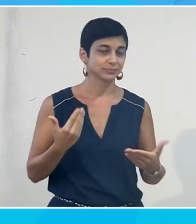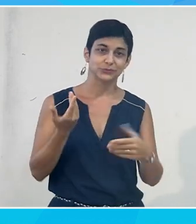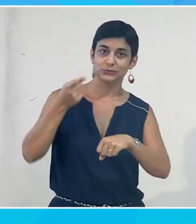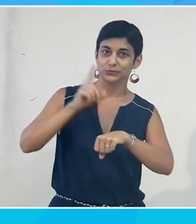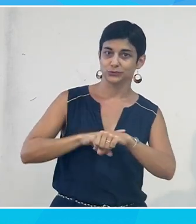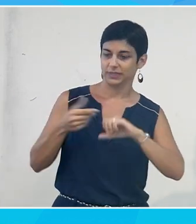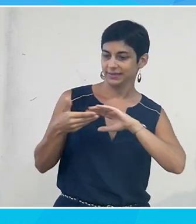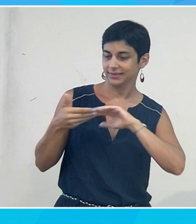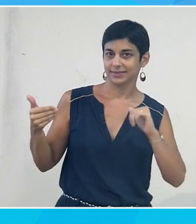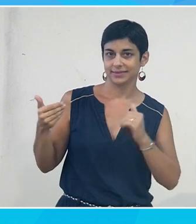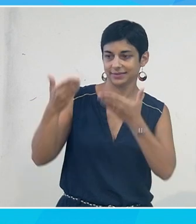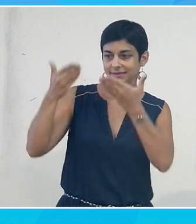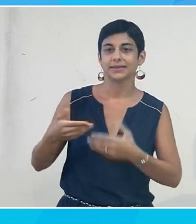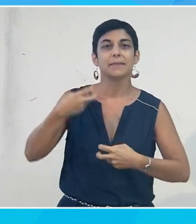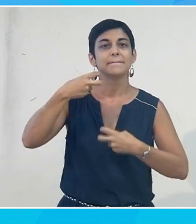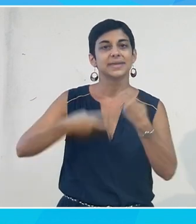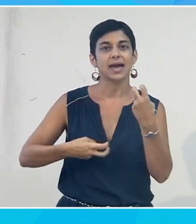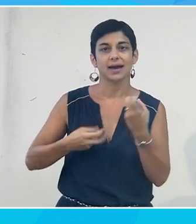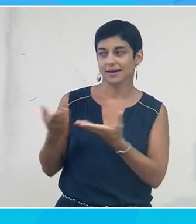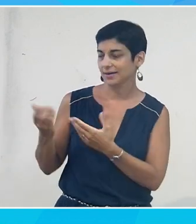je cède la parole à Pierre.